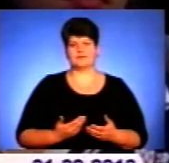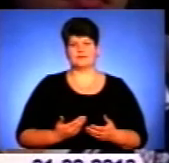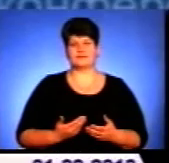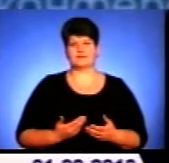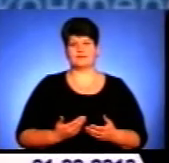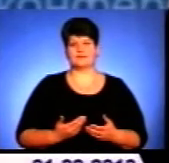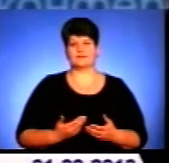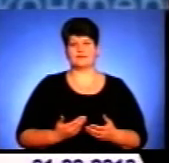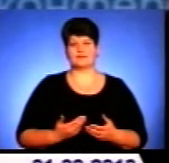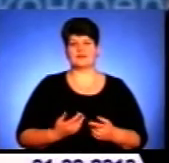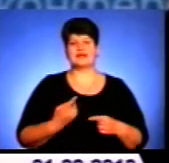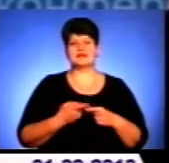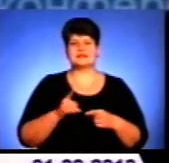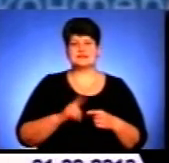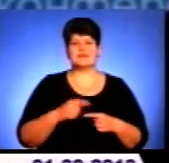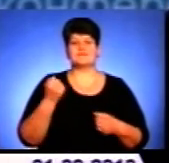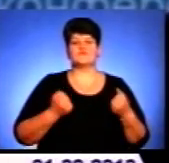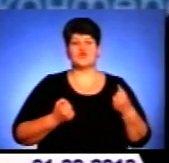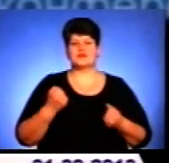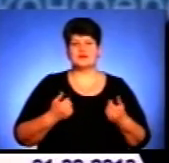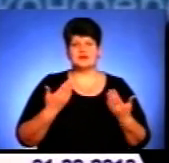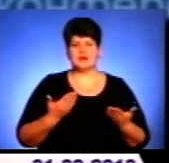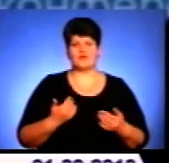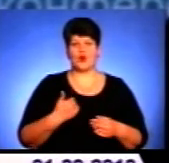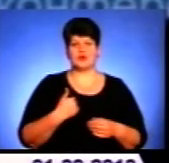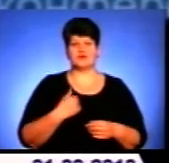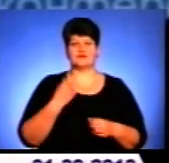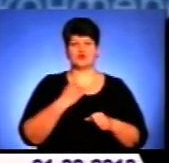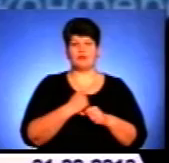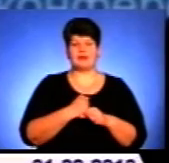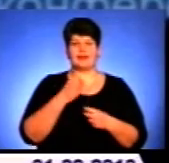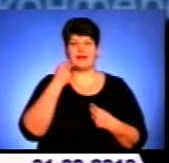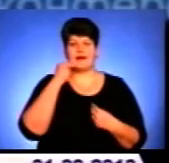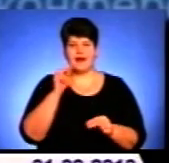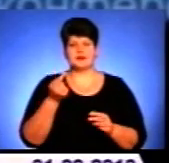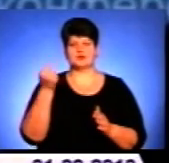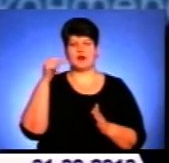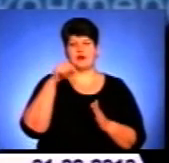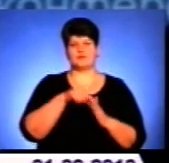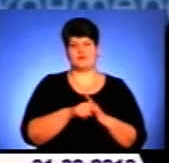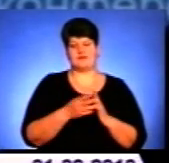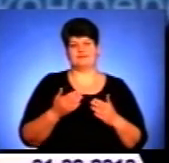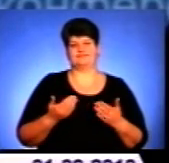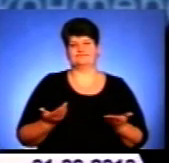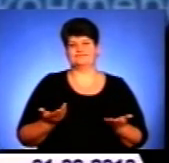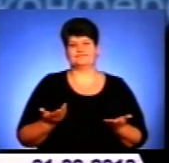Цим водієм хотів зробити як краще, а потрапив під